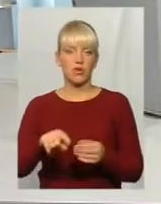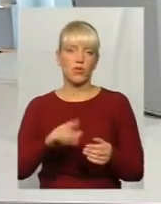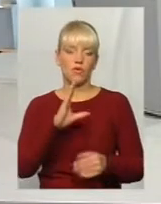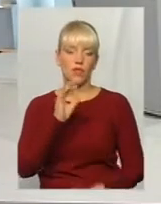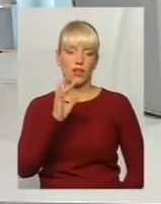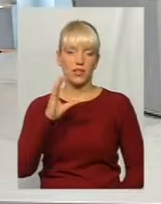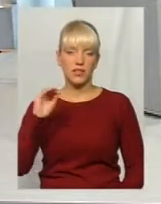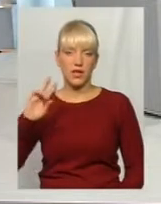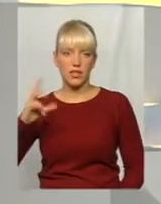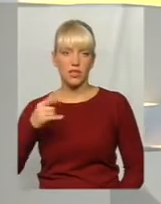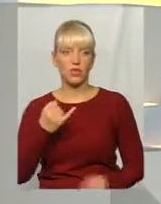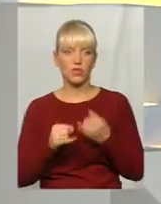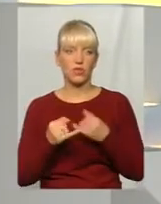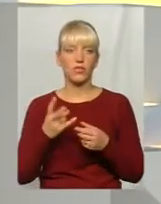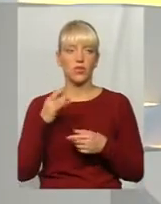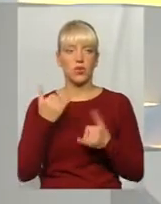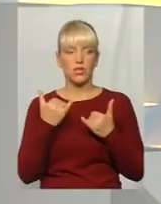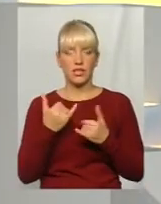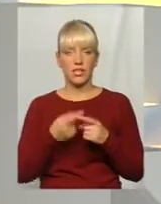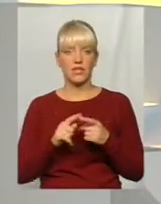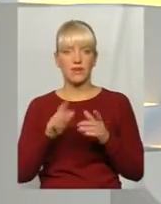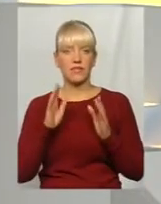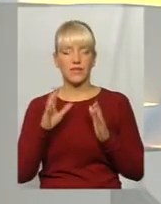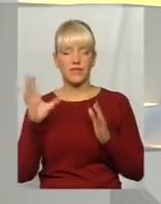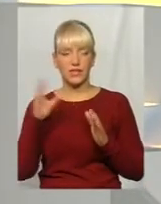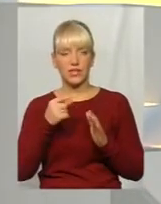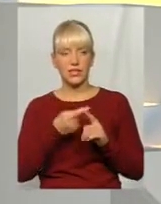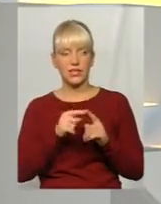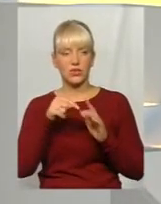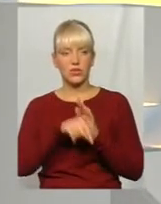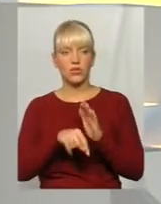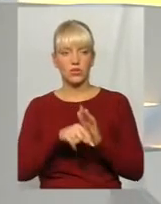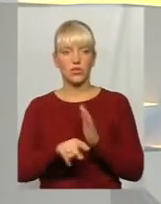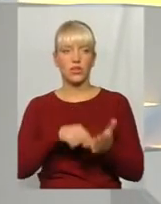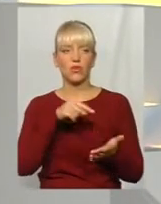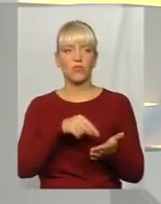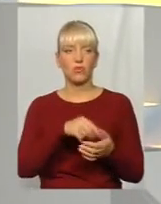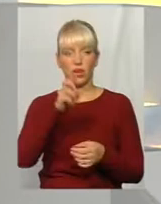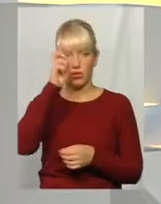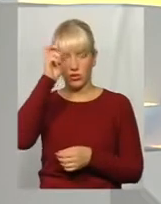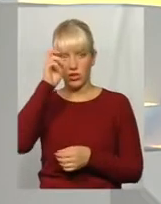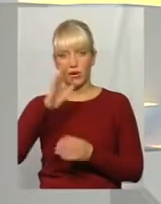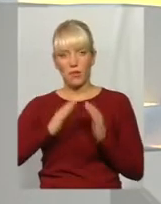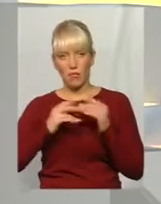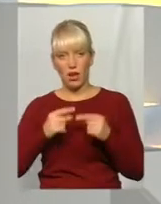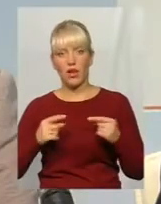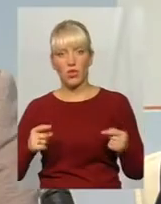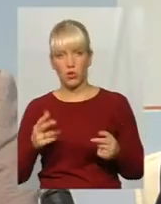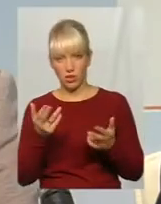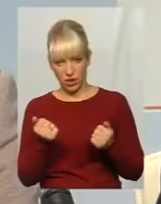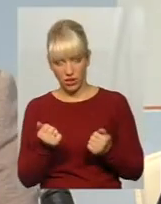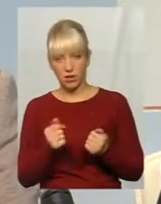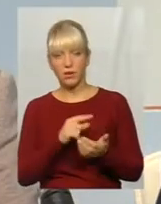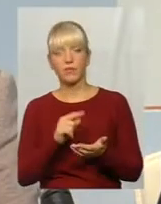чекаємо, це круто. Але зараз це все ж таки стосується тільки комунального, державного майна, так? Так,